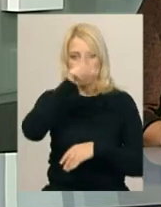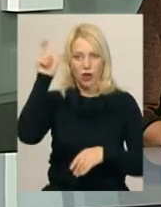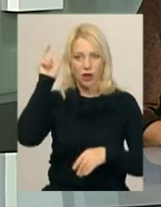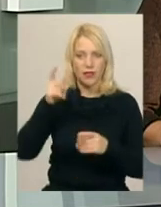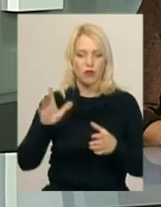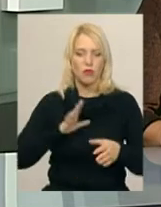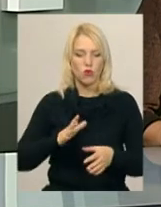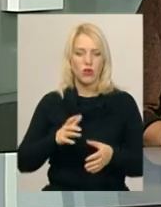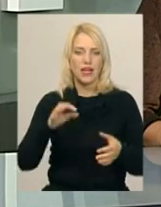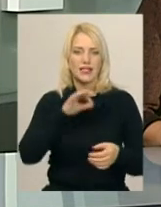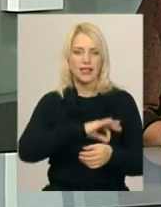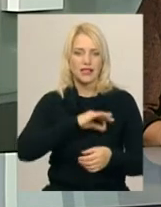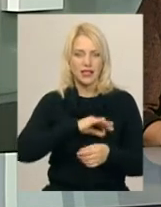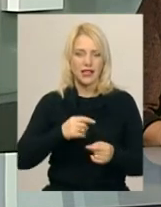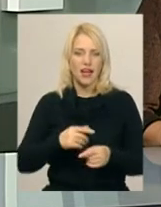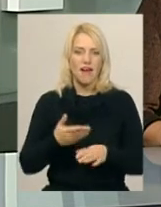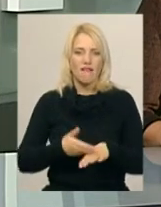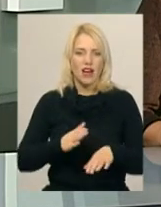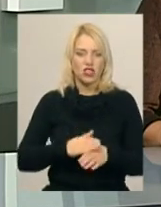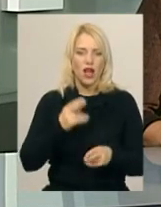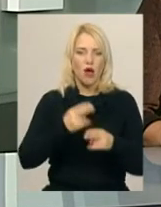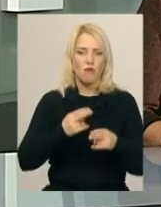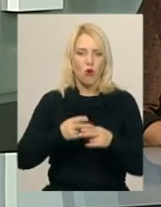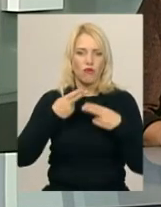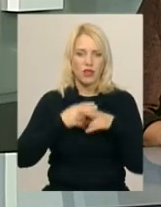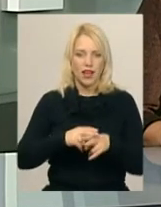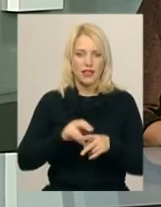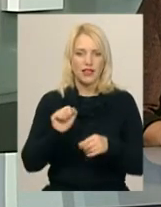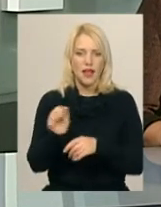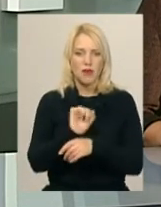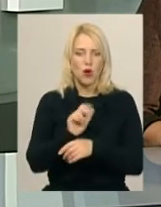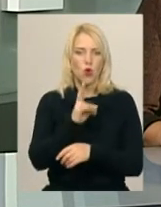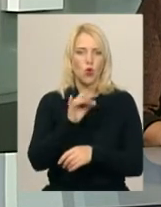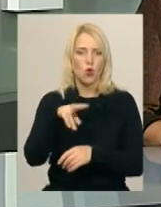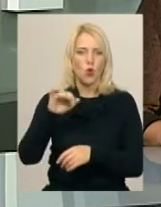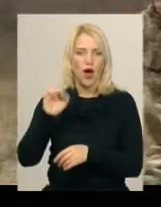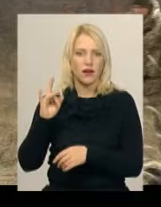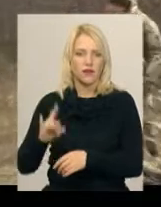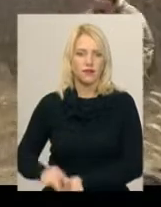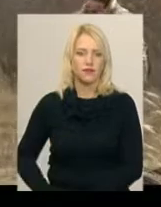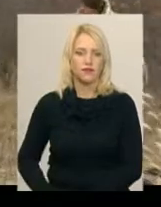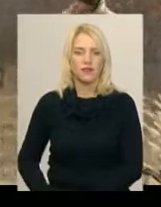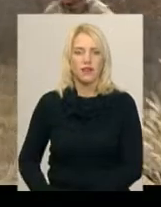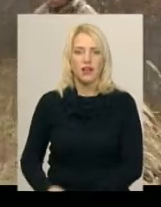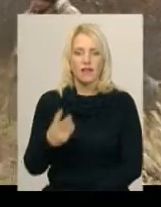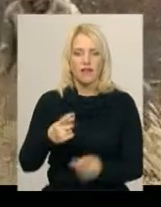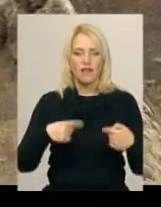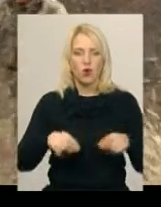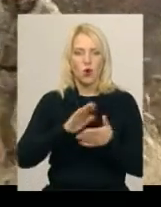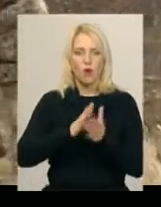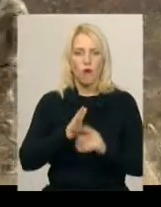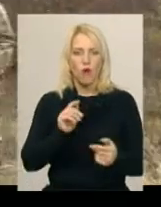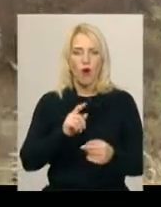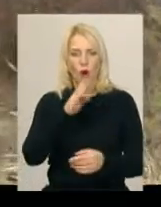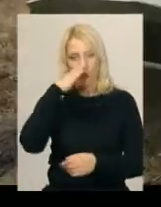задіяна важка бронетехніка та бронемашина Кугар. Подробиці в сюжеті Михайла Жили. Два відділення умовного